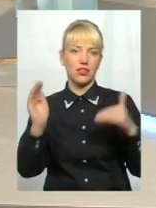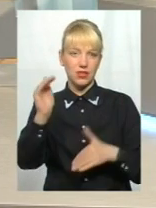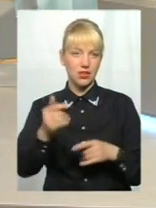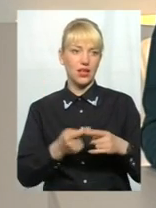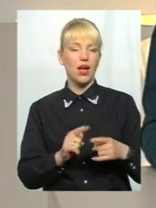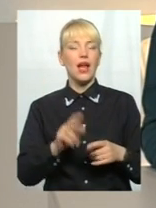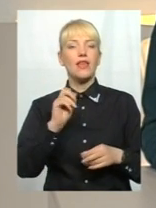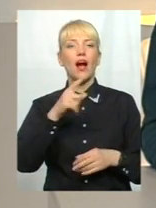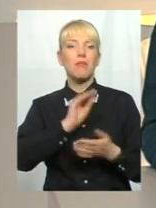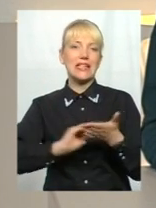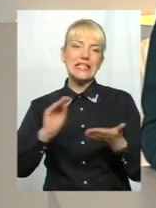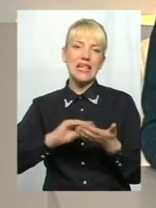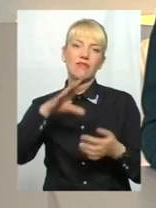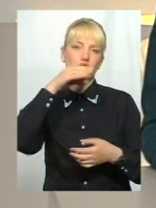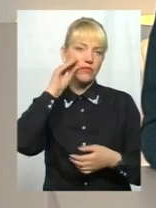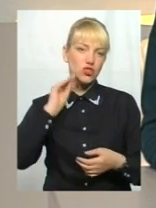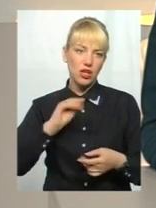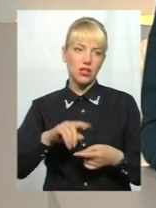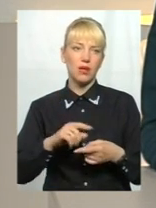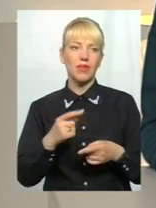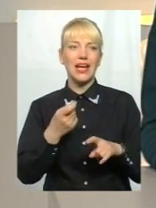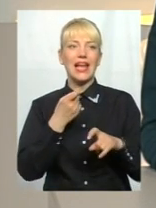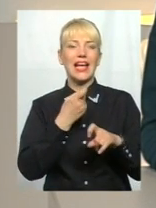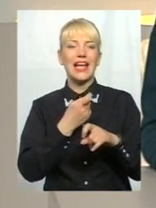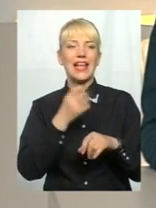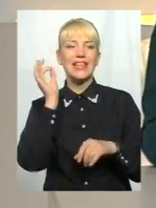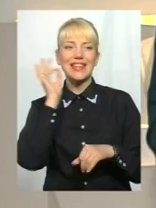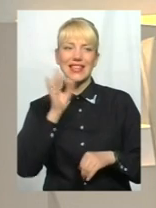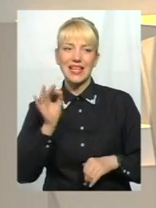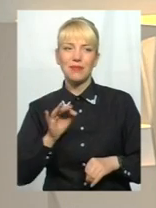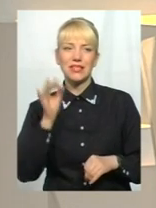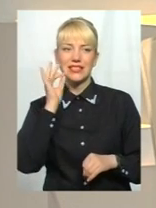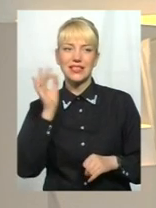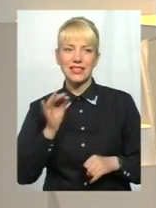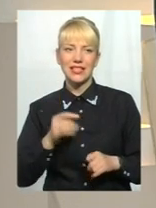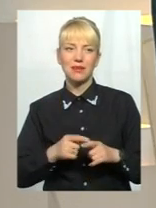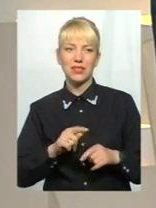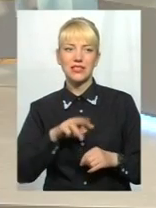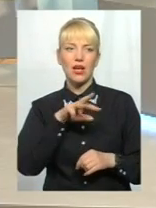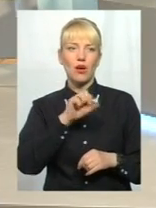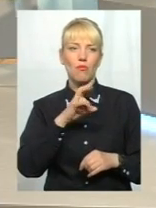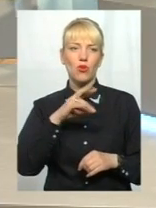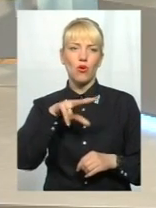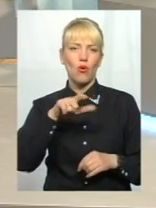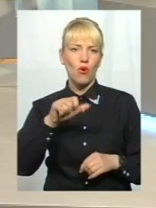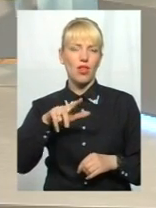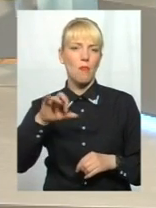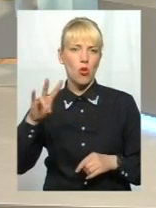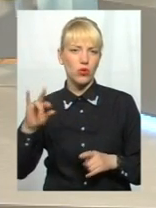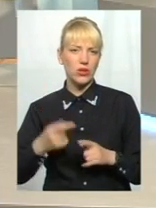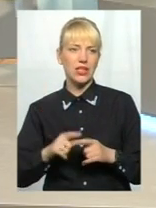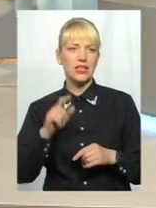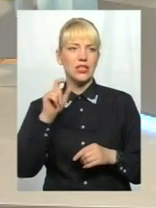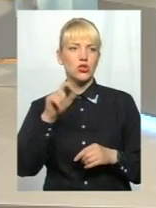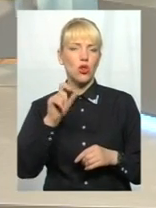Шевченко, ще говорячи, німець каже, ви муголи, муголи, муголи, золотого та Мерлана онуча та голі. І доки ми